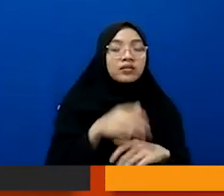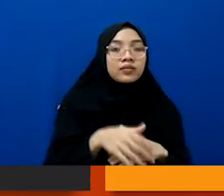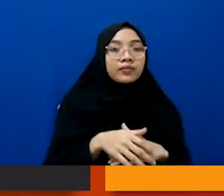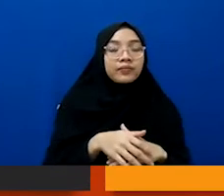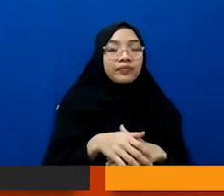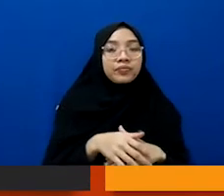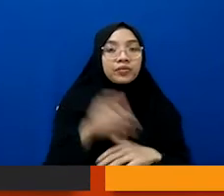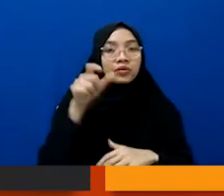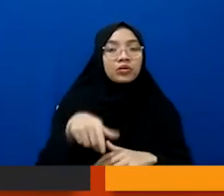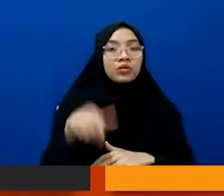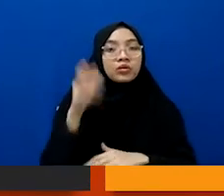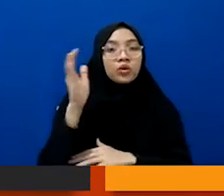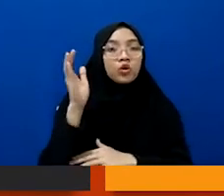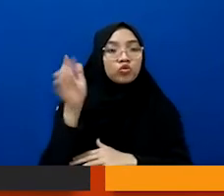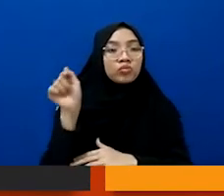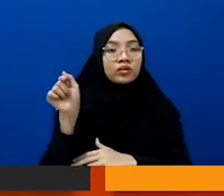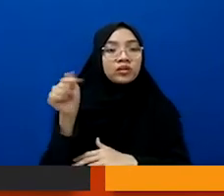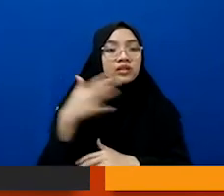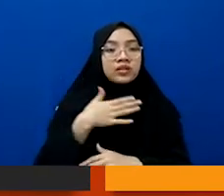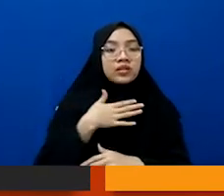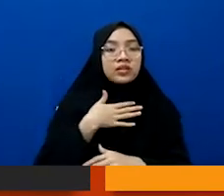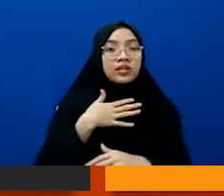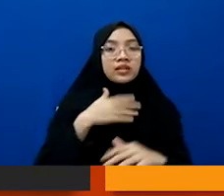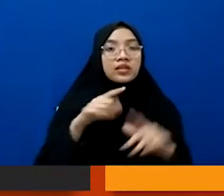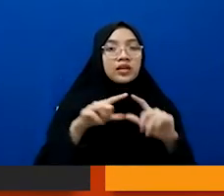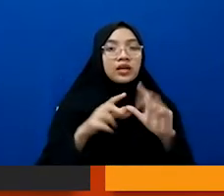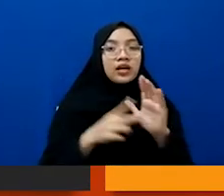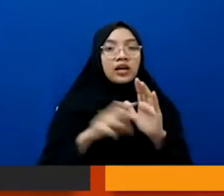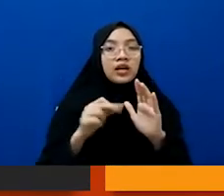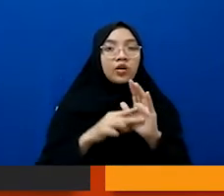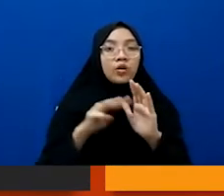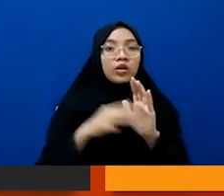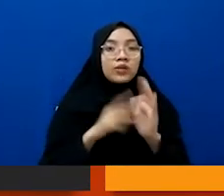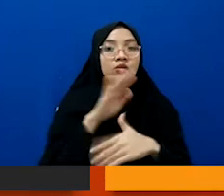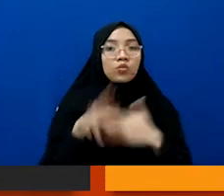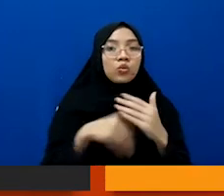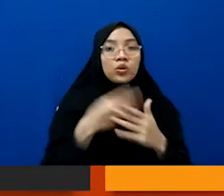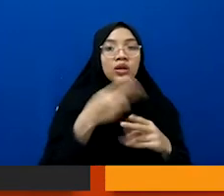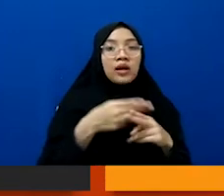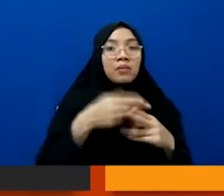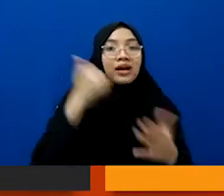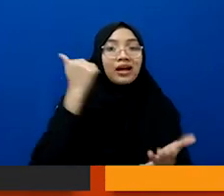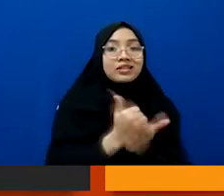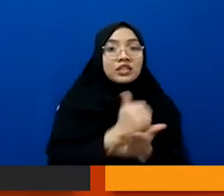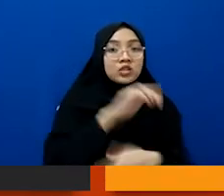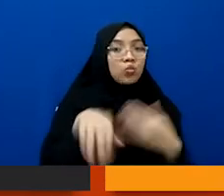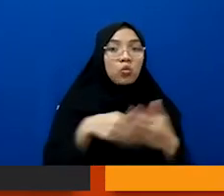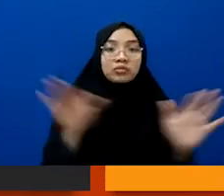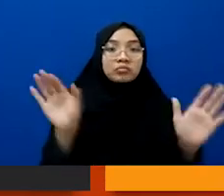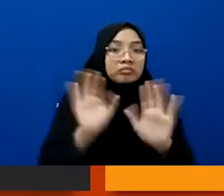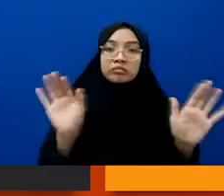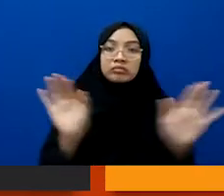narasumbernya saya saya anonimkan semua jadi itu bukan nama nama sebenarnya semua dan